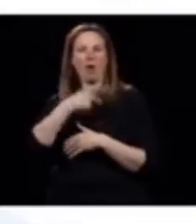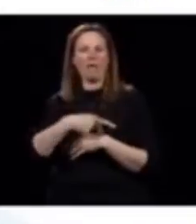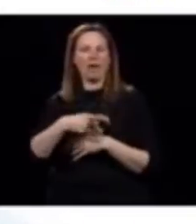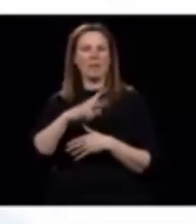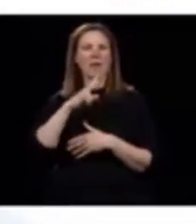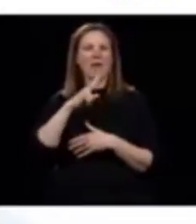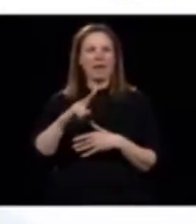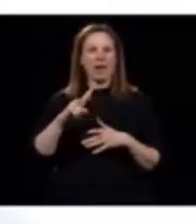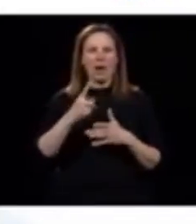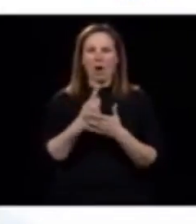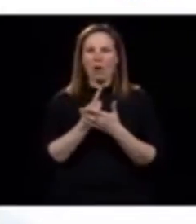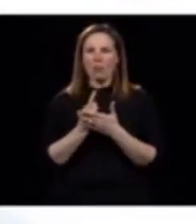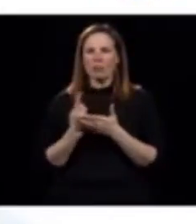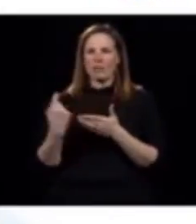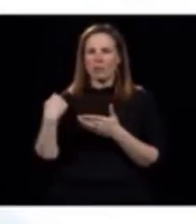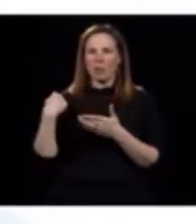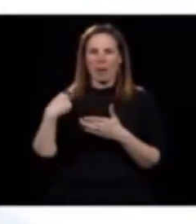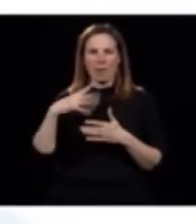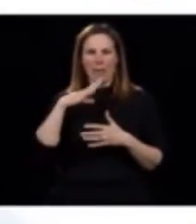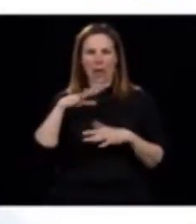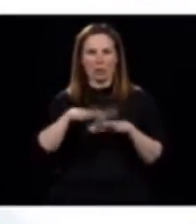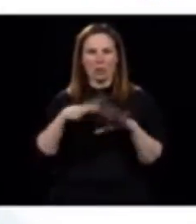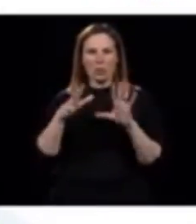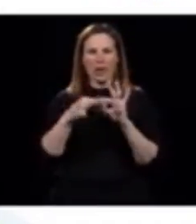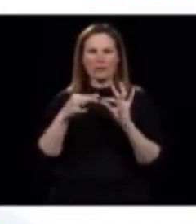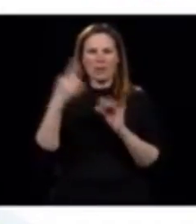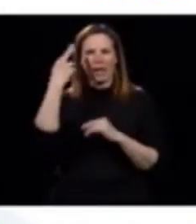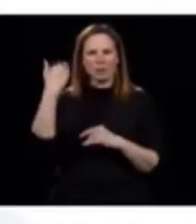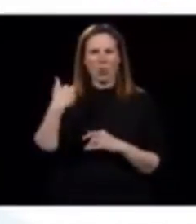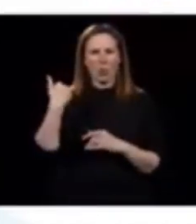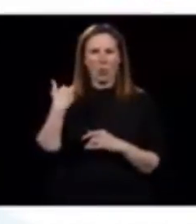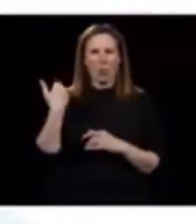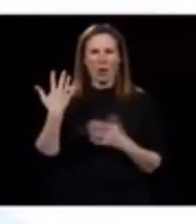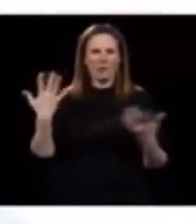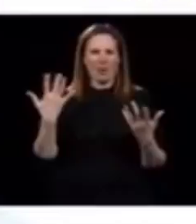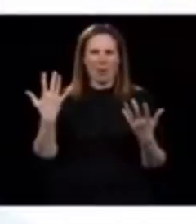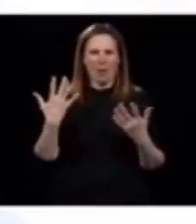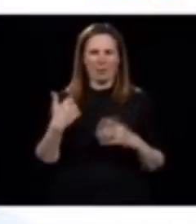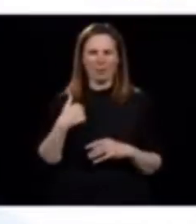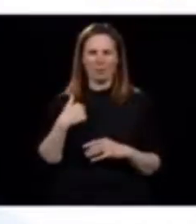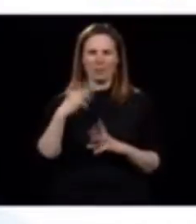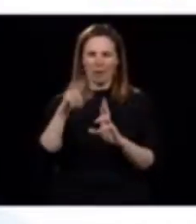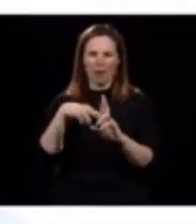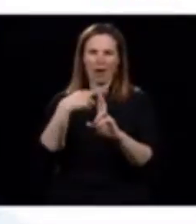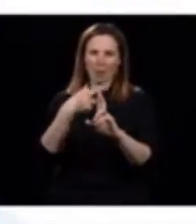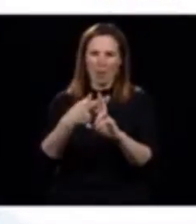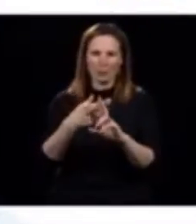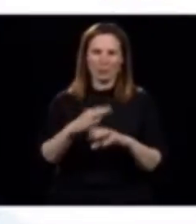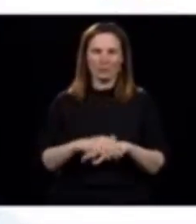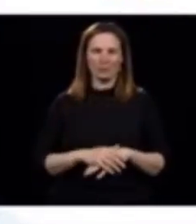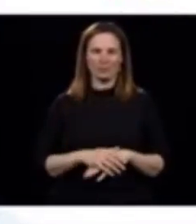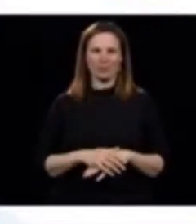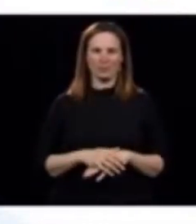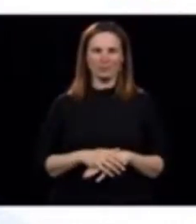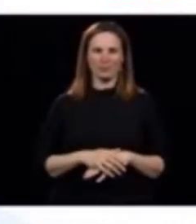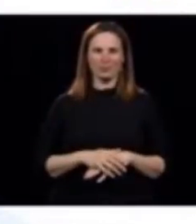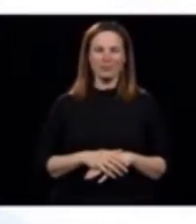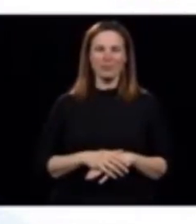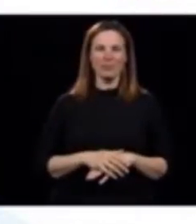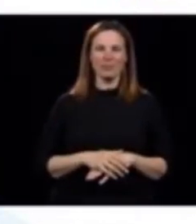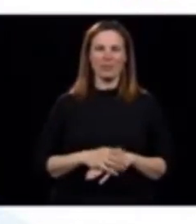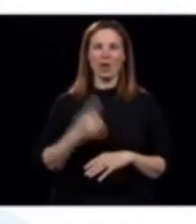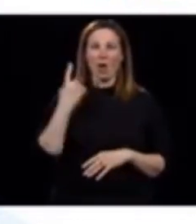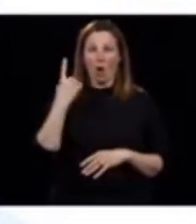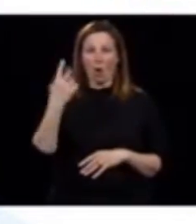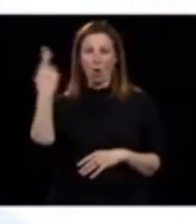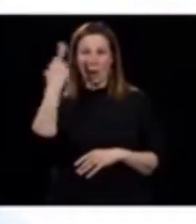'explication que vous avez dit cette semaine tient toujours s'il a d'autres explications maintenant? Écoutez, je l'ai dit, là, c'est rarement, dans un phénomène comme tel, une